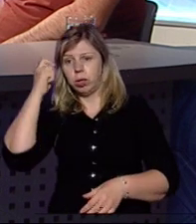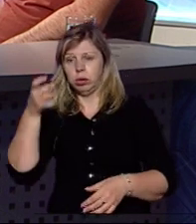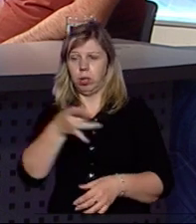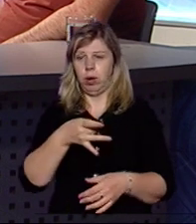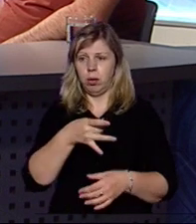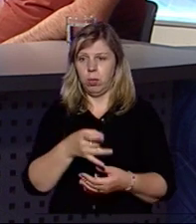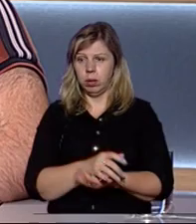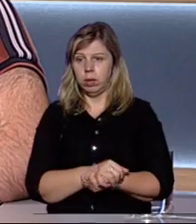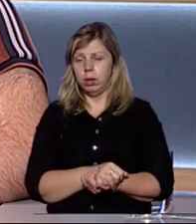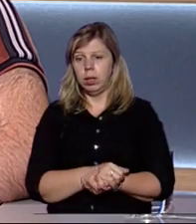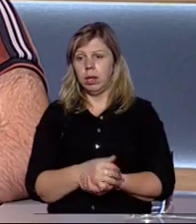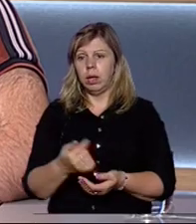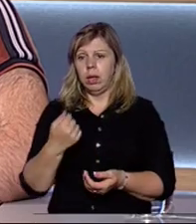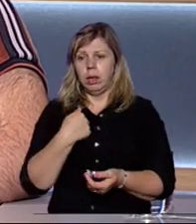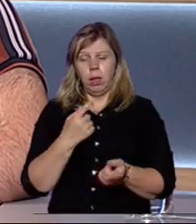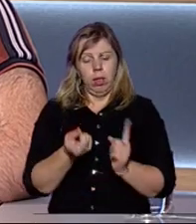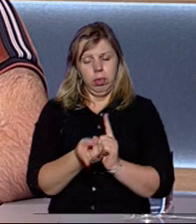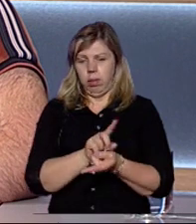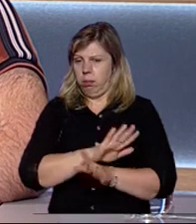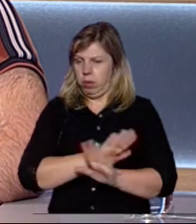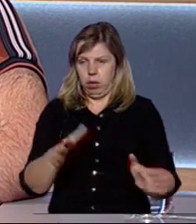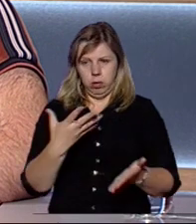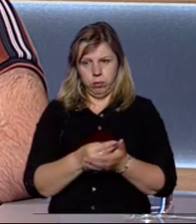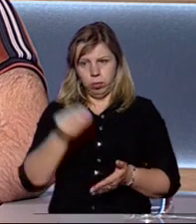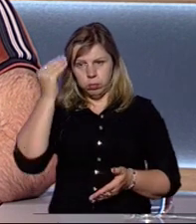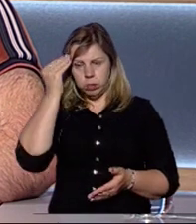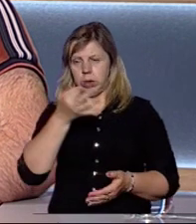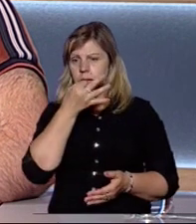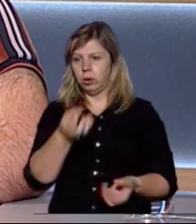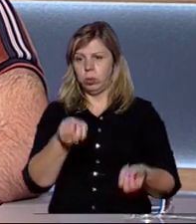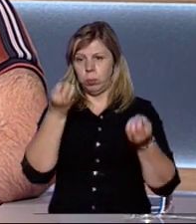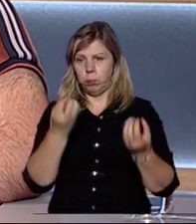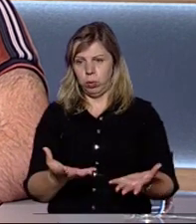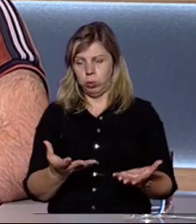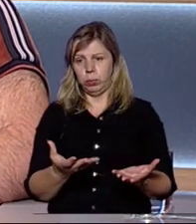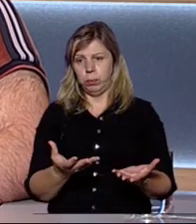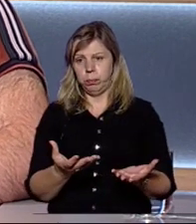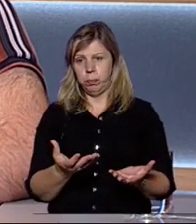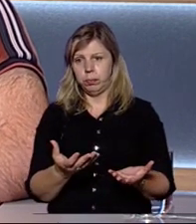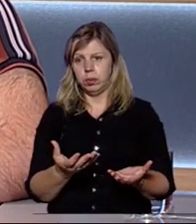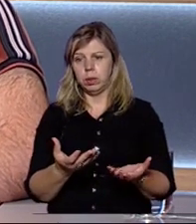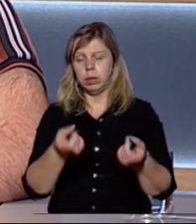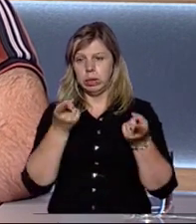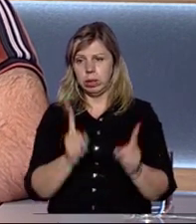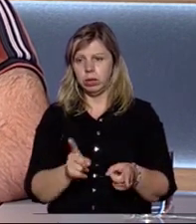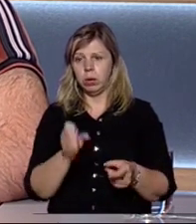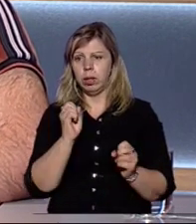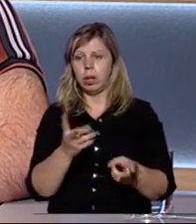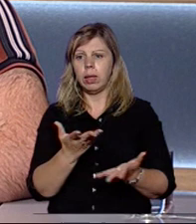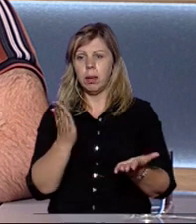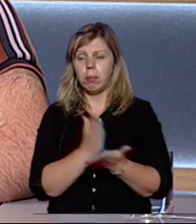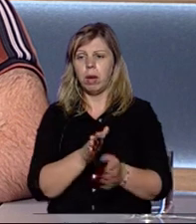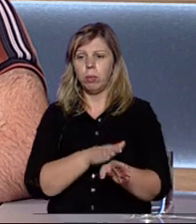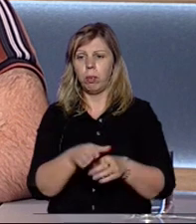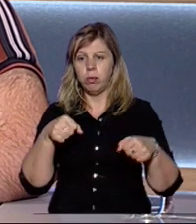райони? Я не міняю свою думку і скажу просто діючим, дійсно, як її мають